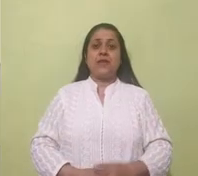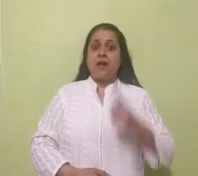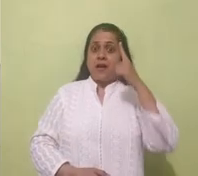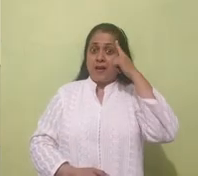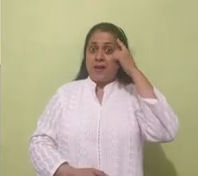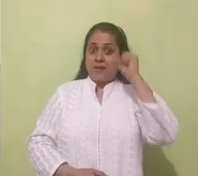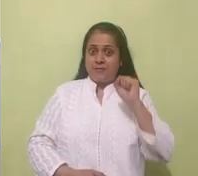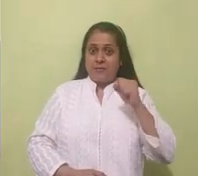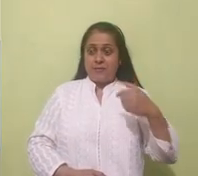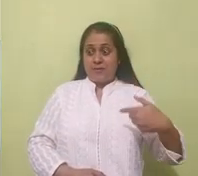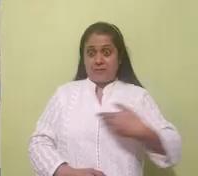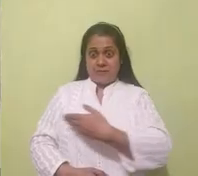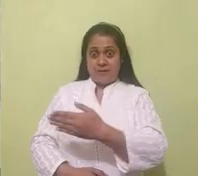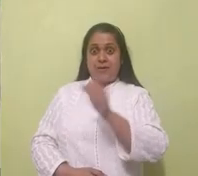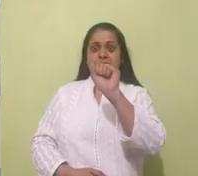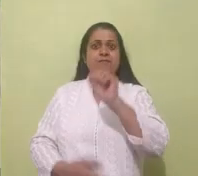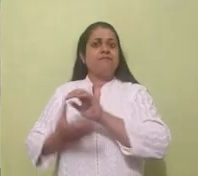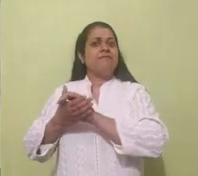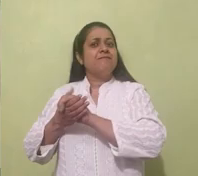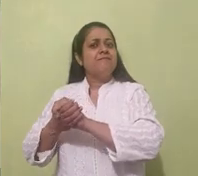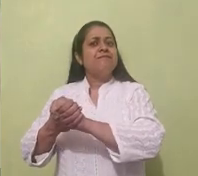अपनी दोस्त समझो